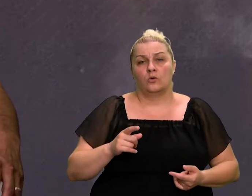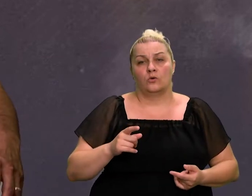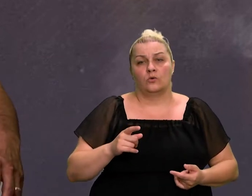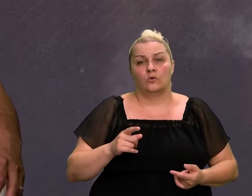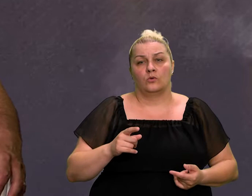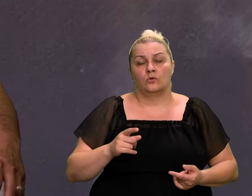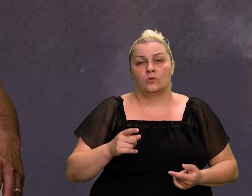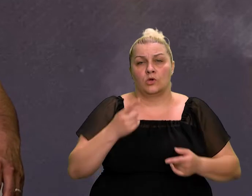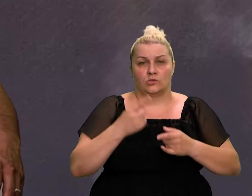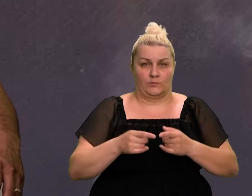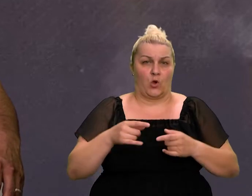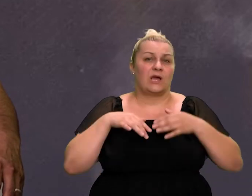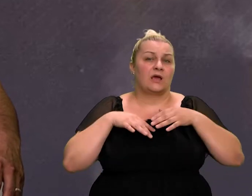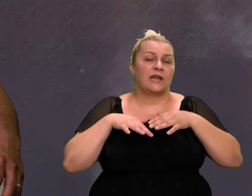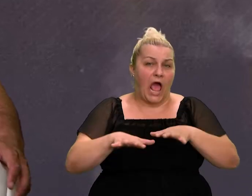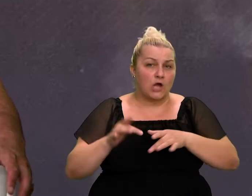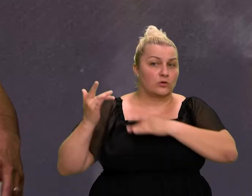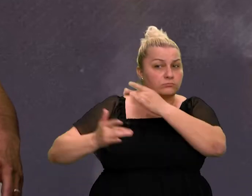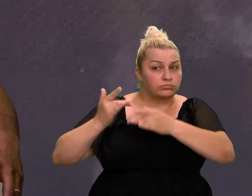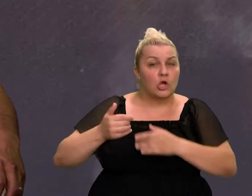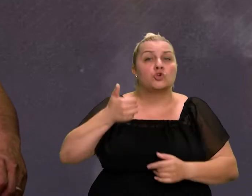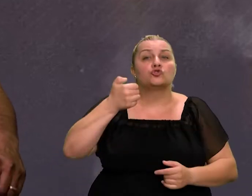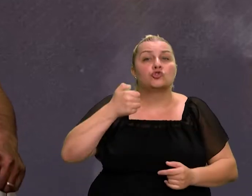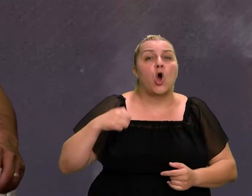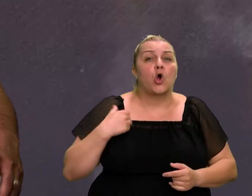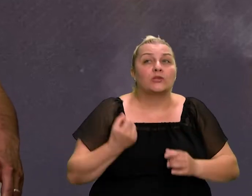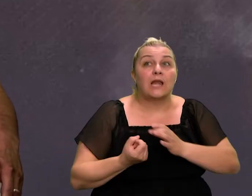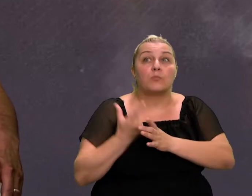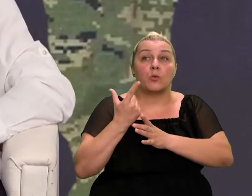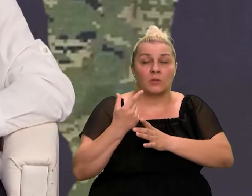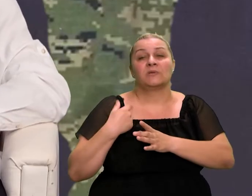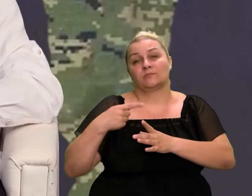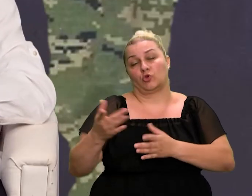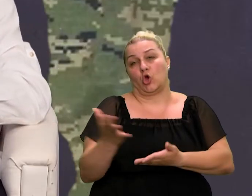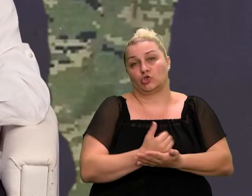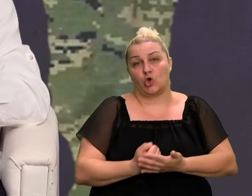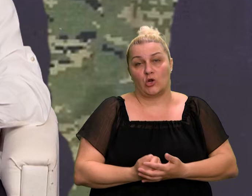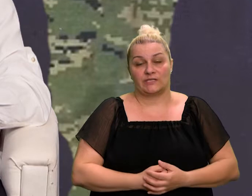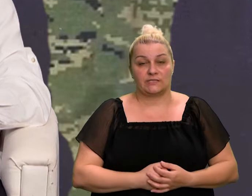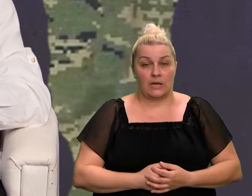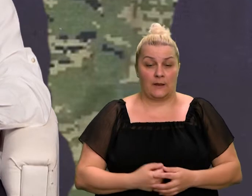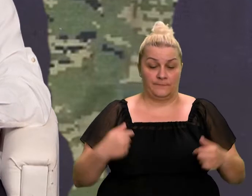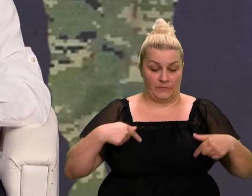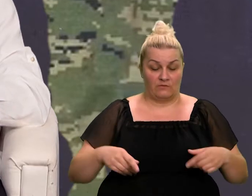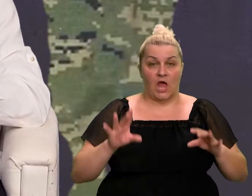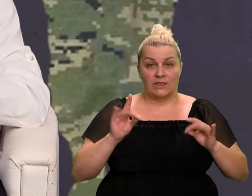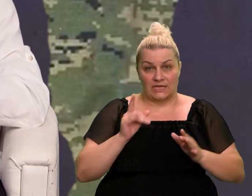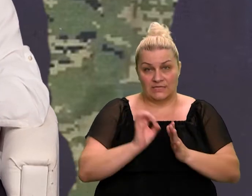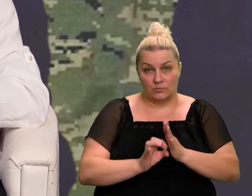naradu se probudi taj nacionalni ponos i mi smo taj nacionalni ponos iskoristili. Da, ajmo sad u posljednjih deset minutove emisije